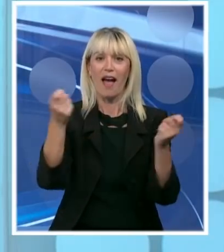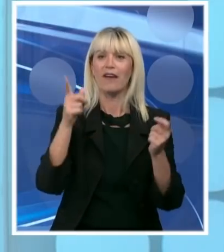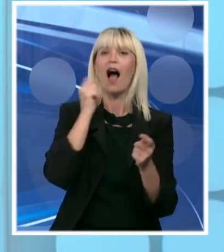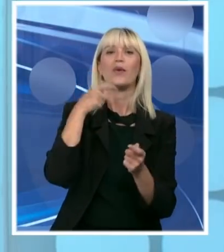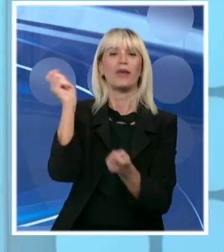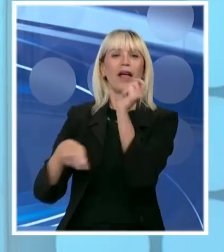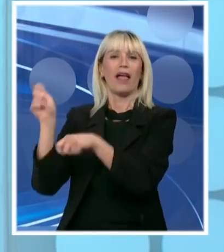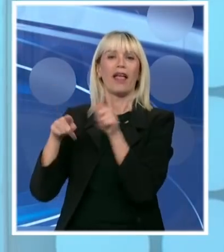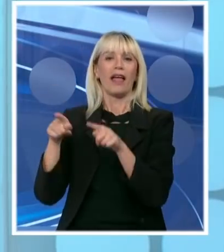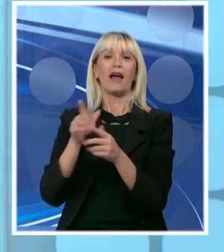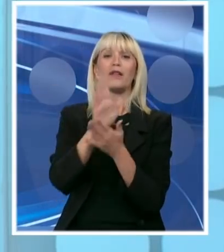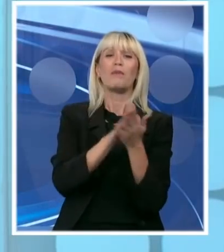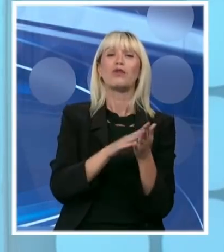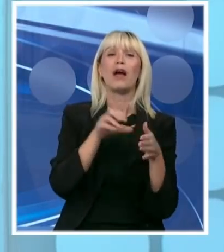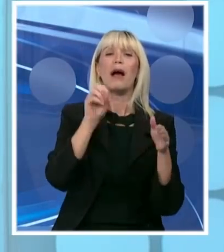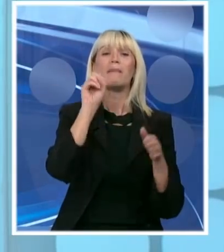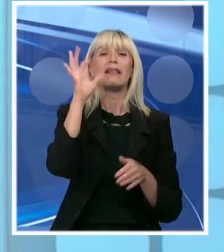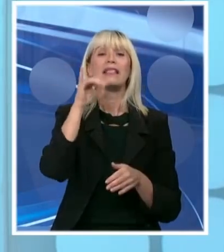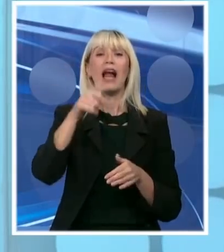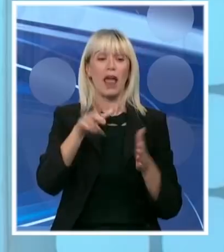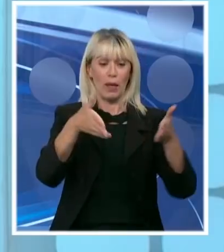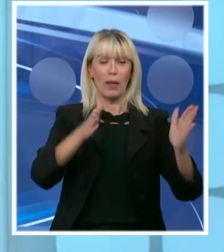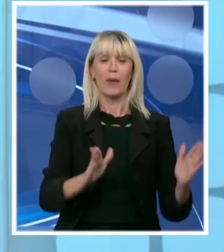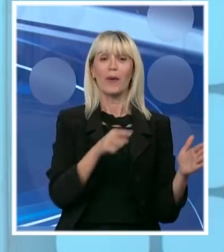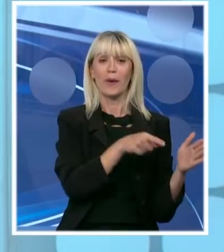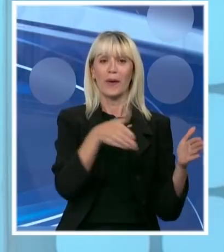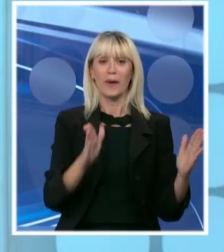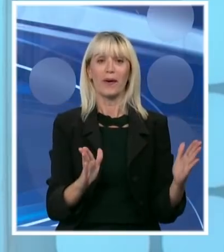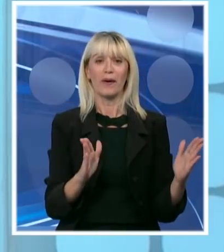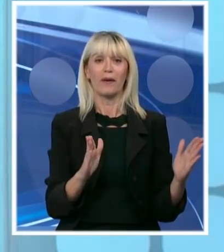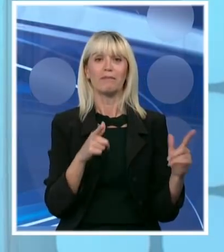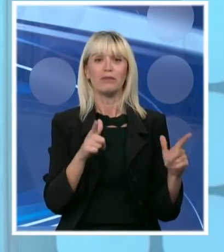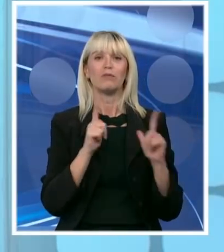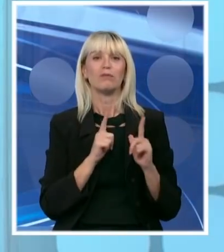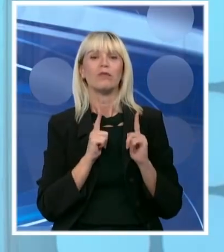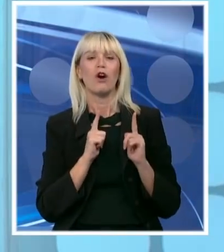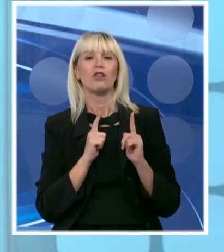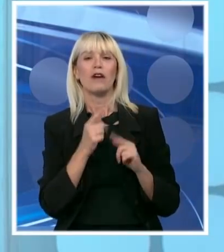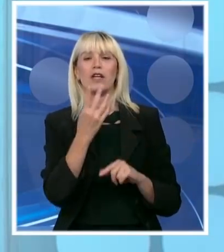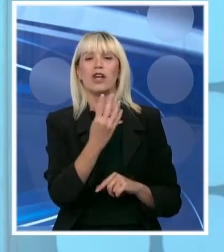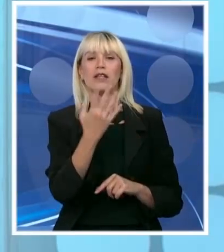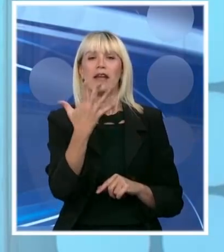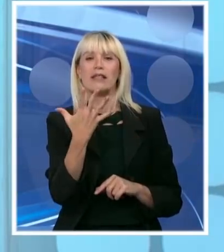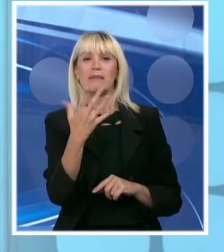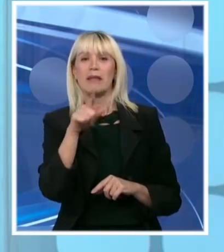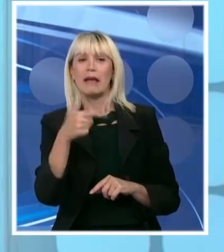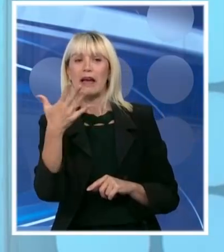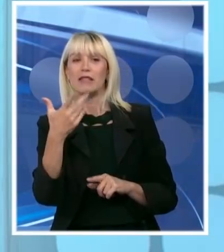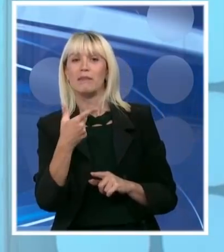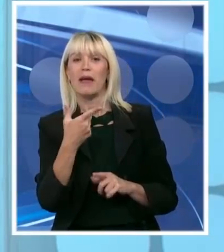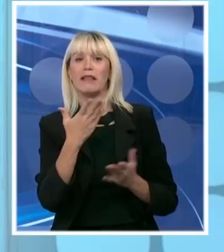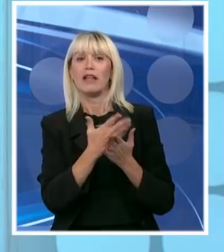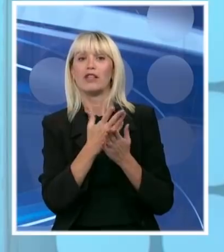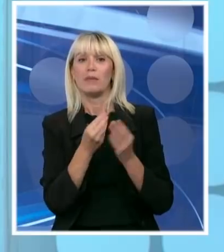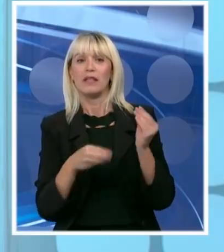prvih 15 dana jula zato je to bila dobra vest. Očekivali smo na prihodnoj strani 45,5 i to smo pomerili očekivanja na